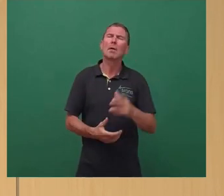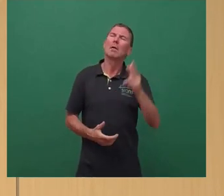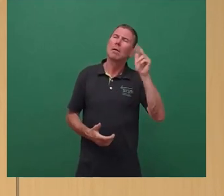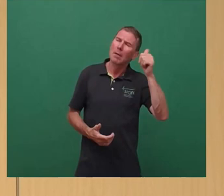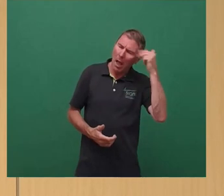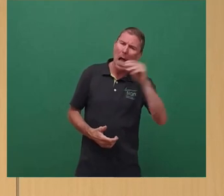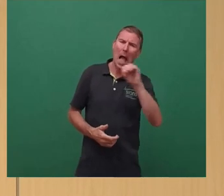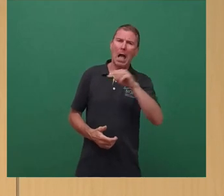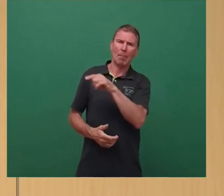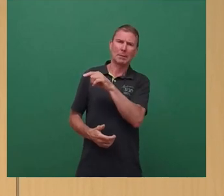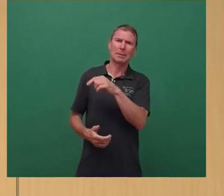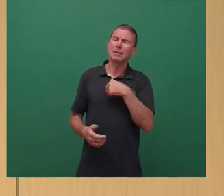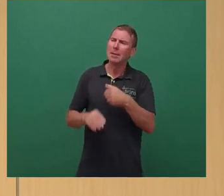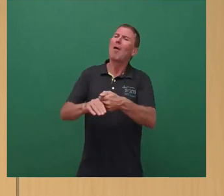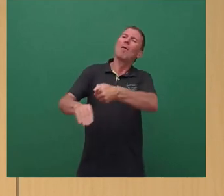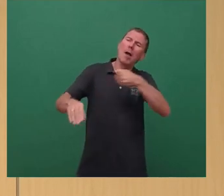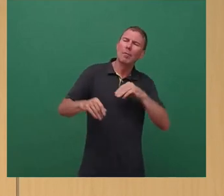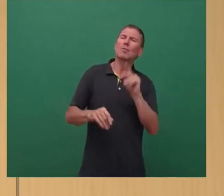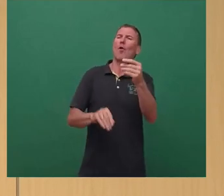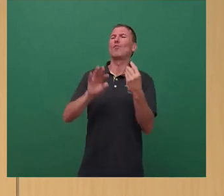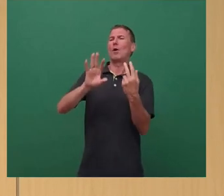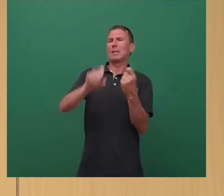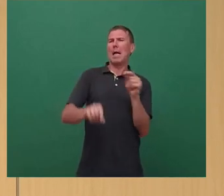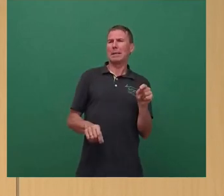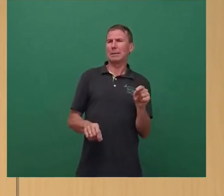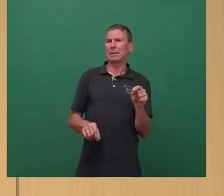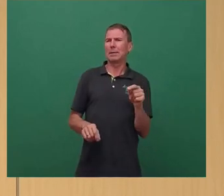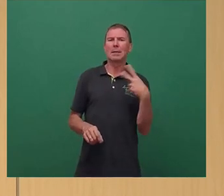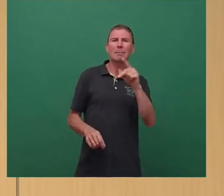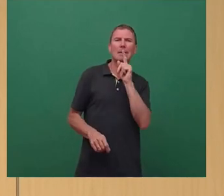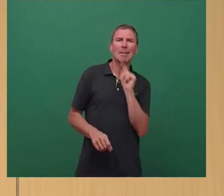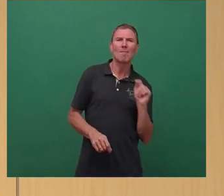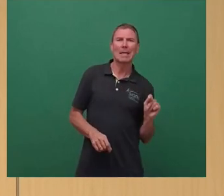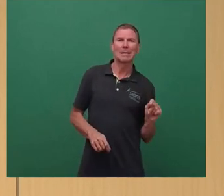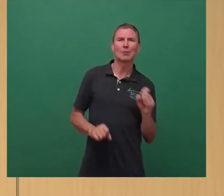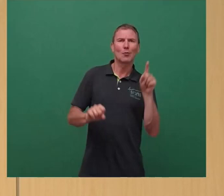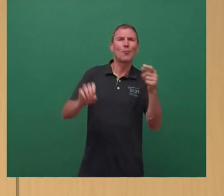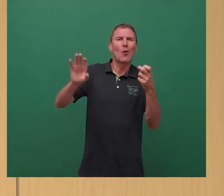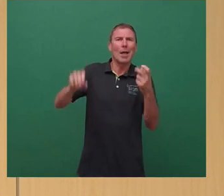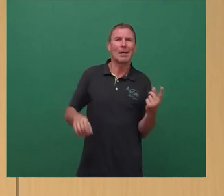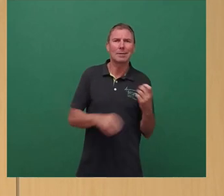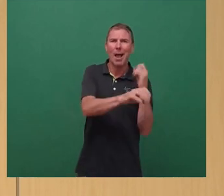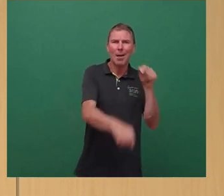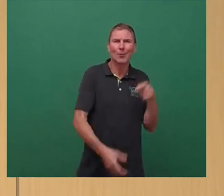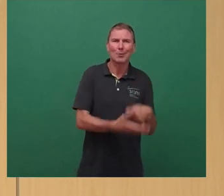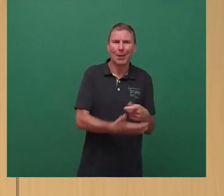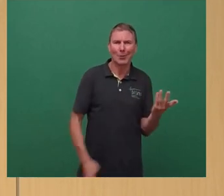Kurve noch eher angefangen an Ihrer Stelle. 89, 20 Pfennige hat der Bus, die Bahn gekostet.